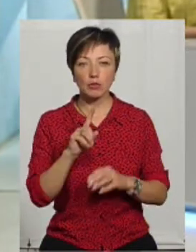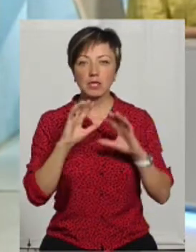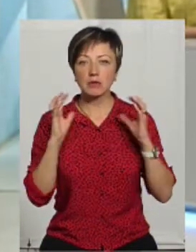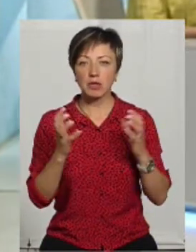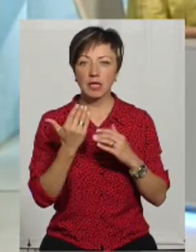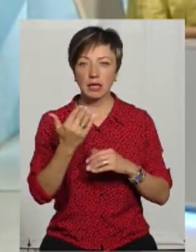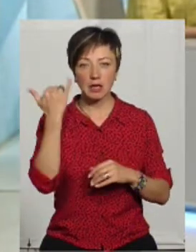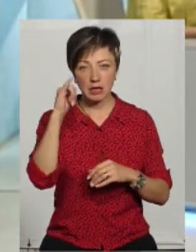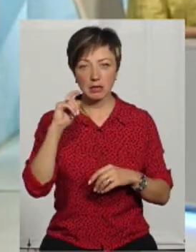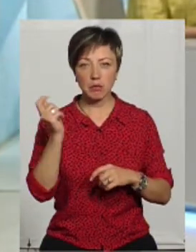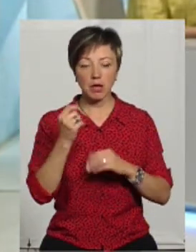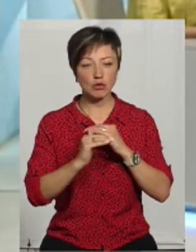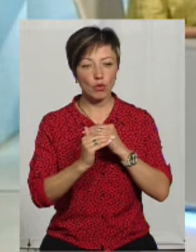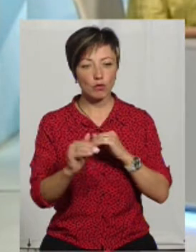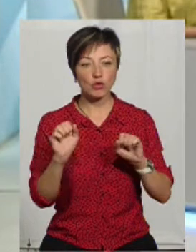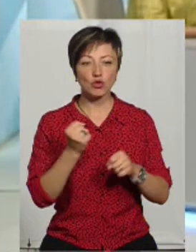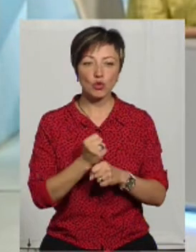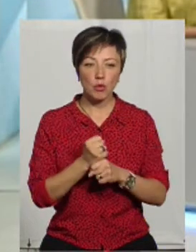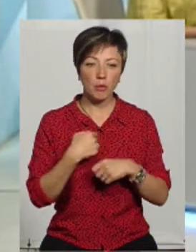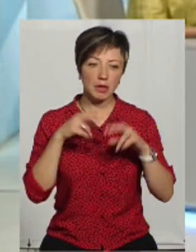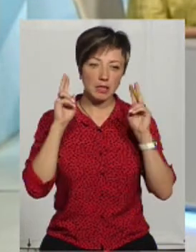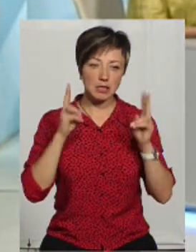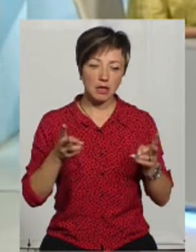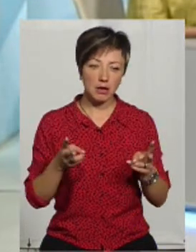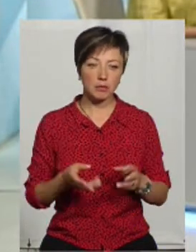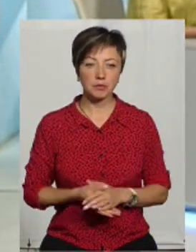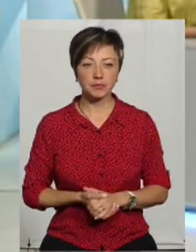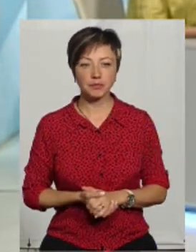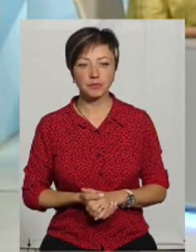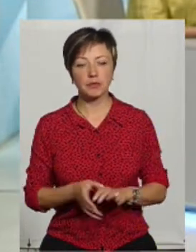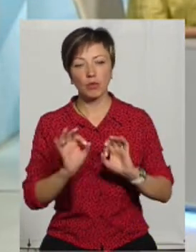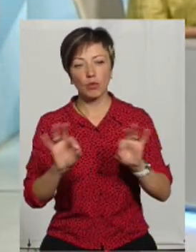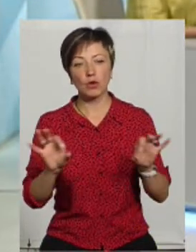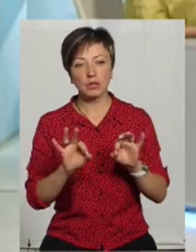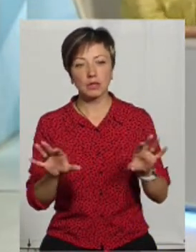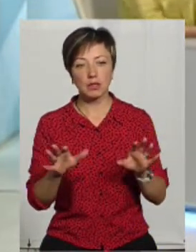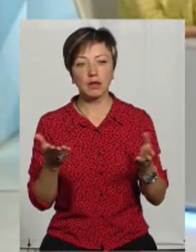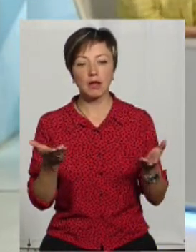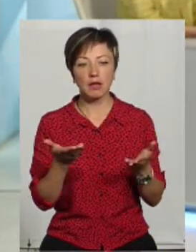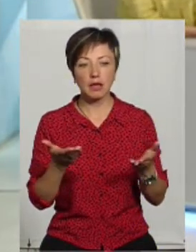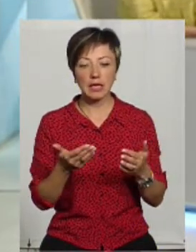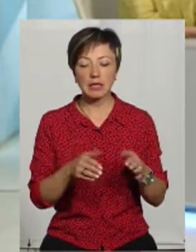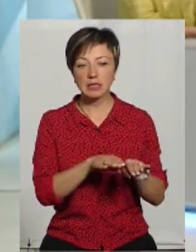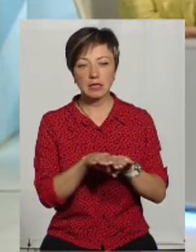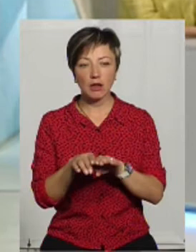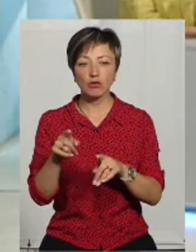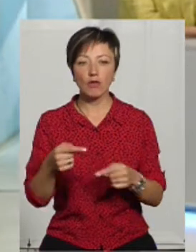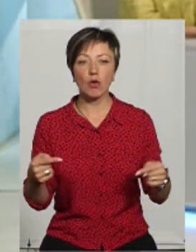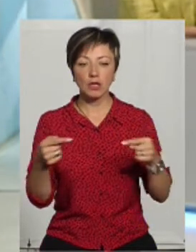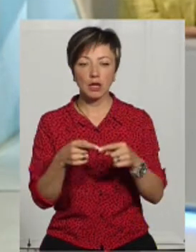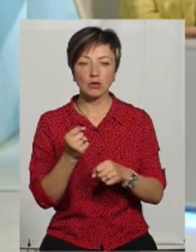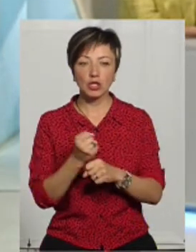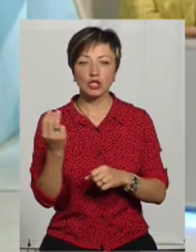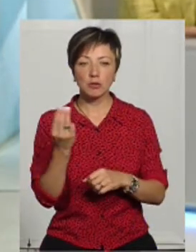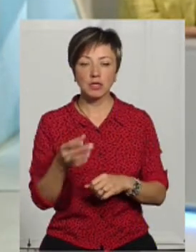зберегти їхні пасовища. Можливо, що зроблено, ми не знаємо, але можете пояснити, на які статні, і що вам конкретно